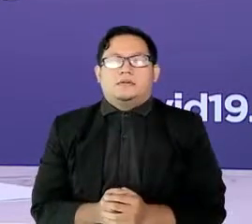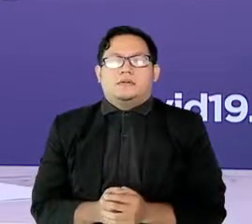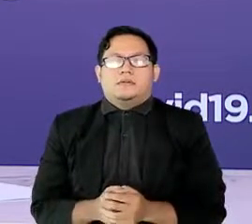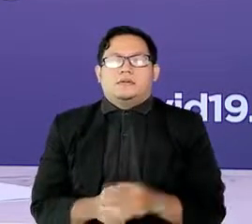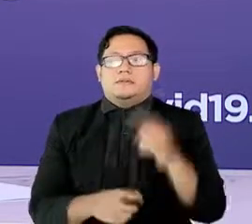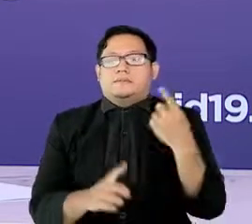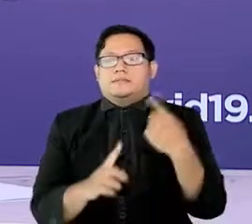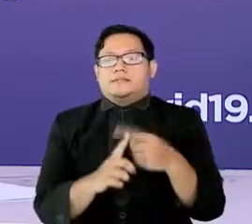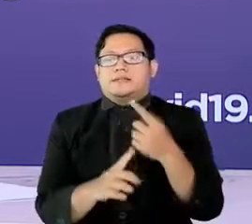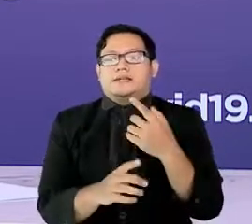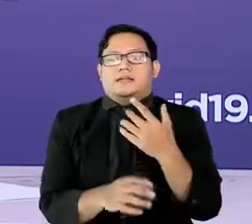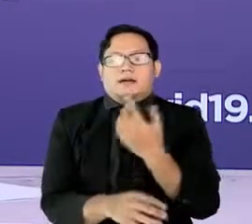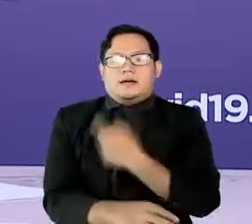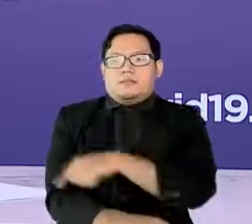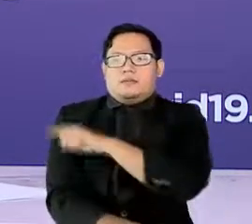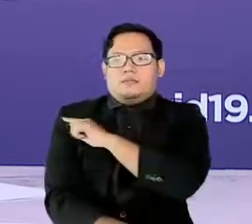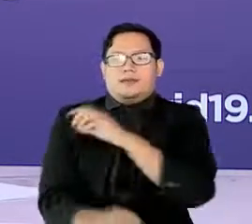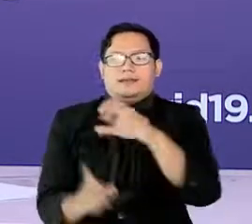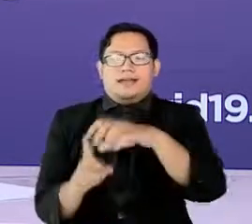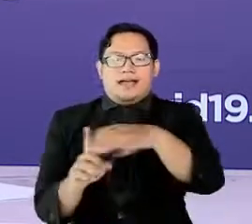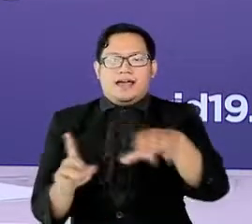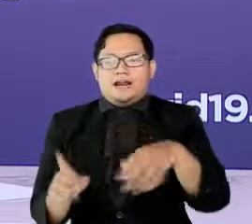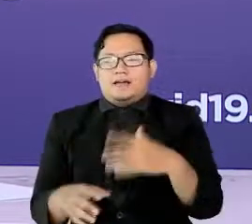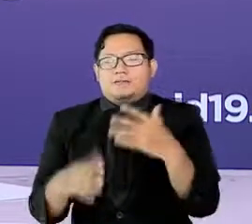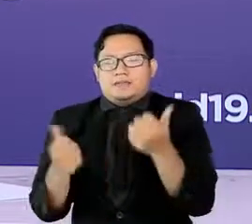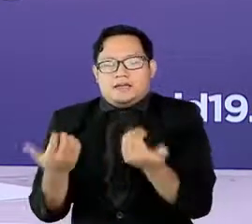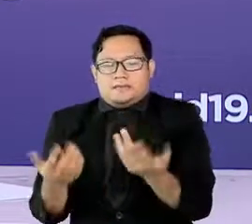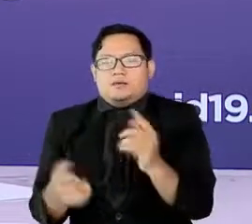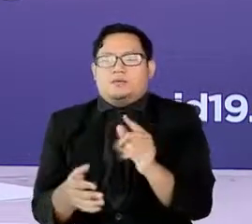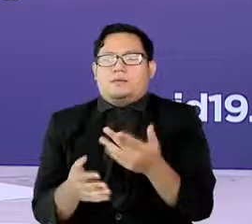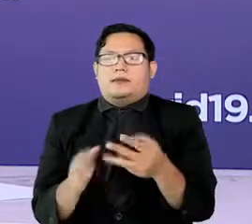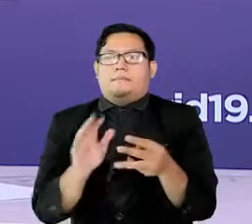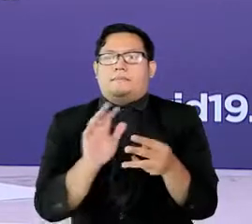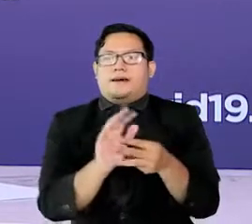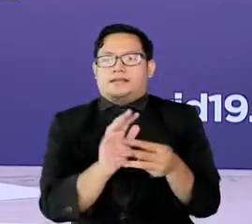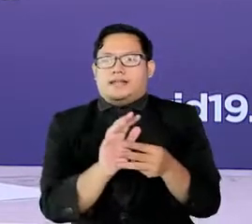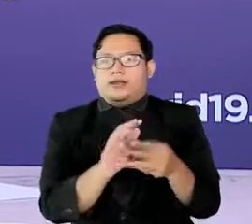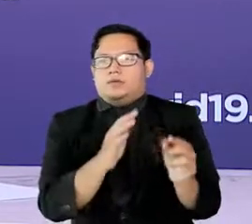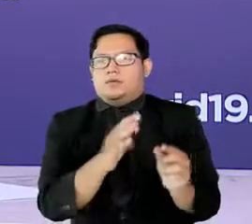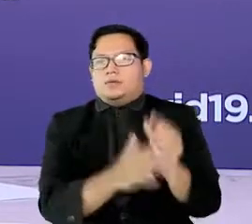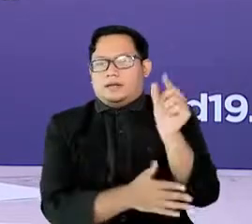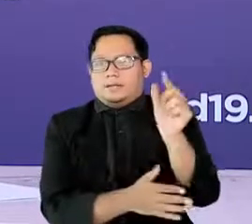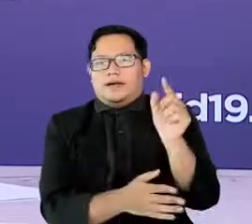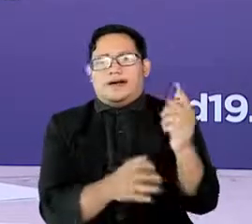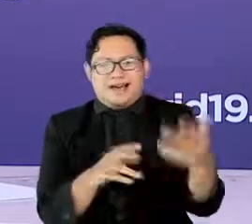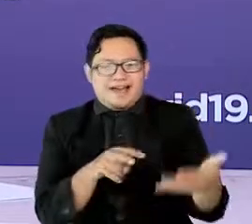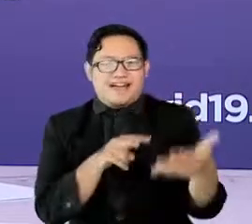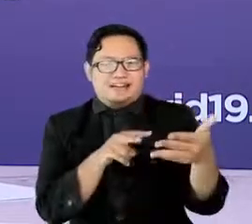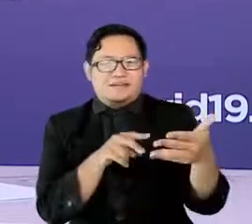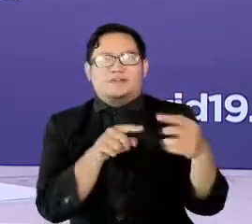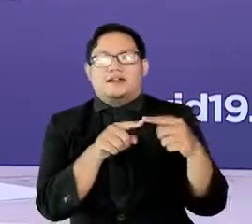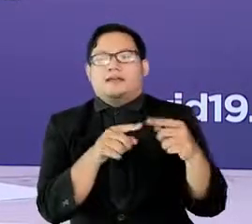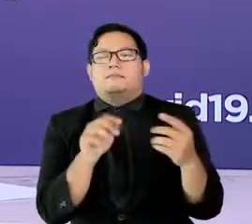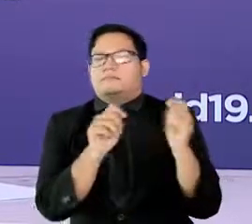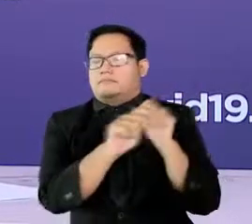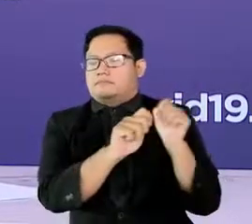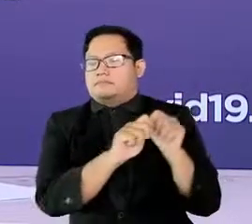agar dapat segera menemukan akar permasalahan di daerahnya dan melakukan perbaikan yang diperlukan.